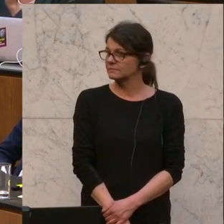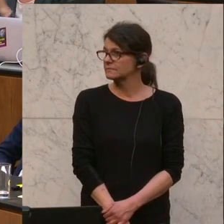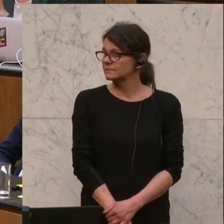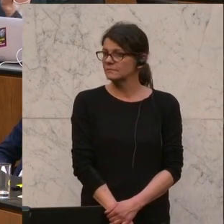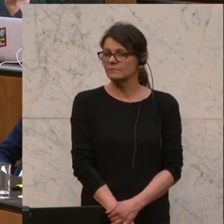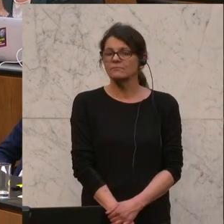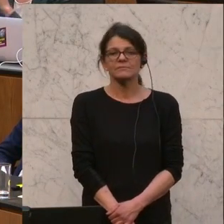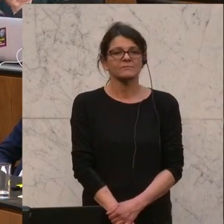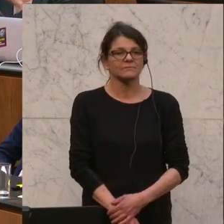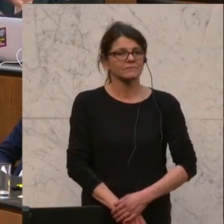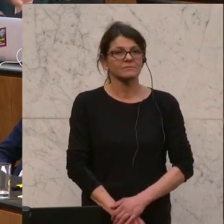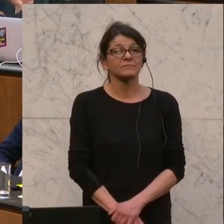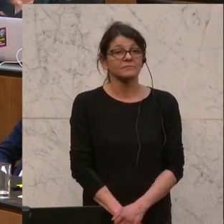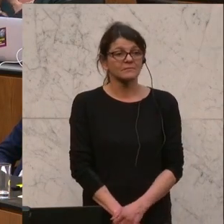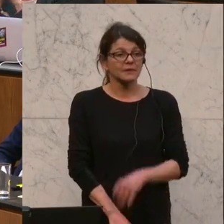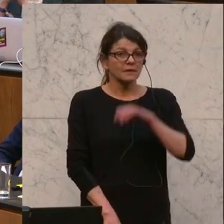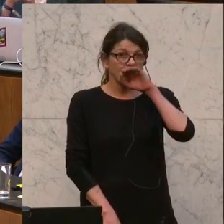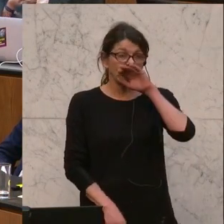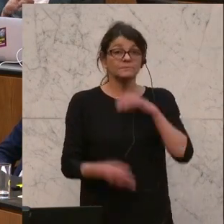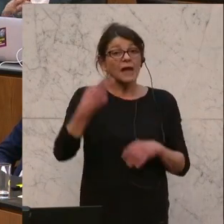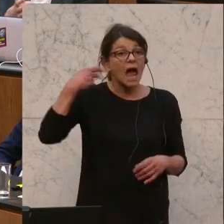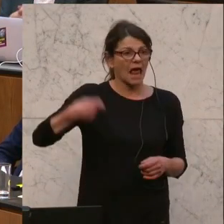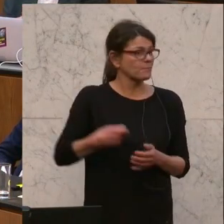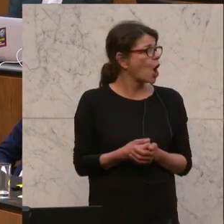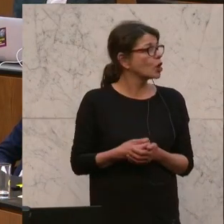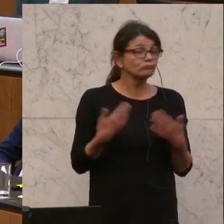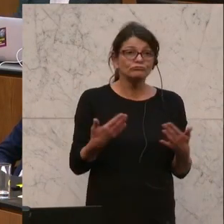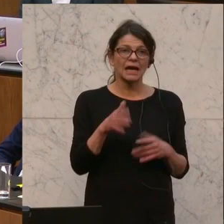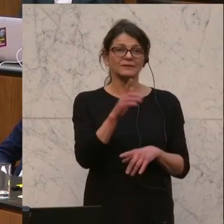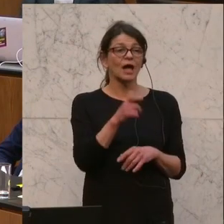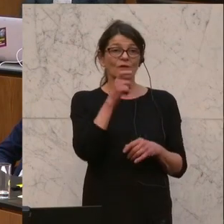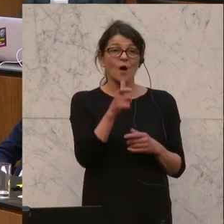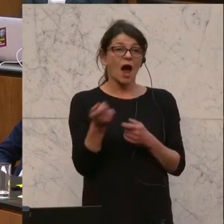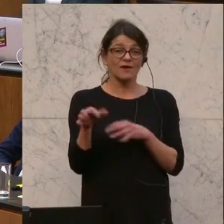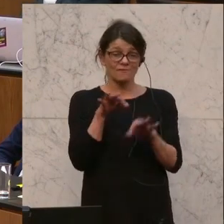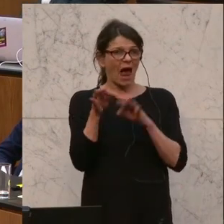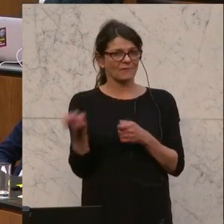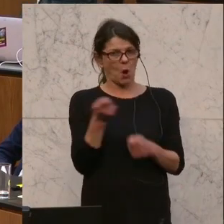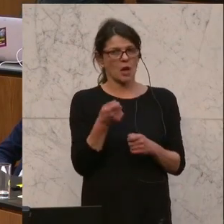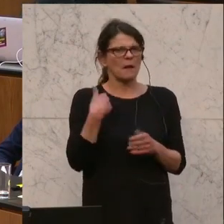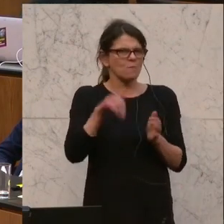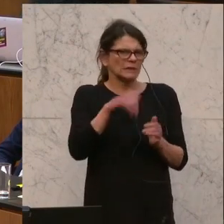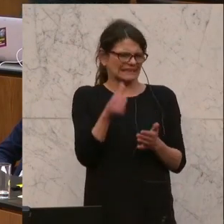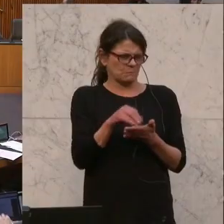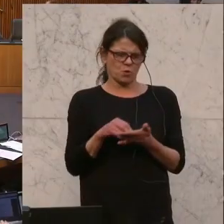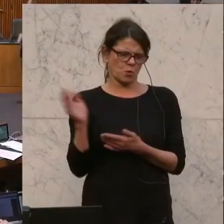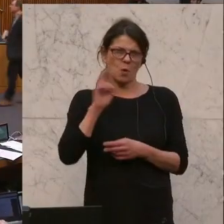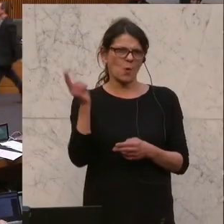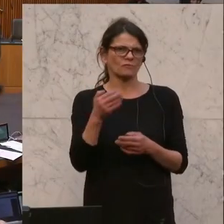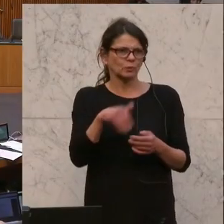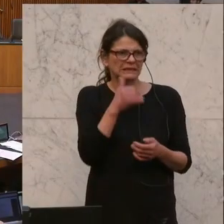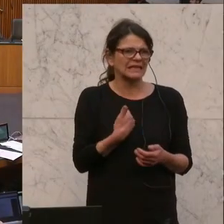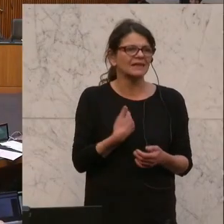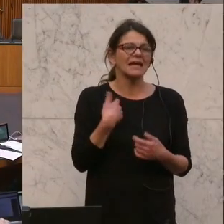Der Sozialsprecher der Neos Gerald Loacker, die Einkommen der Pensionistinnen und Pensionisten sind in den letzten Jahren mehr gestiegen als die Einkommen der